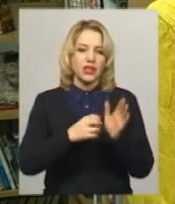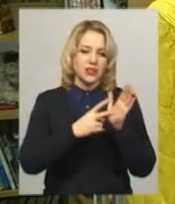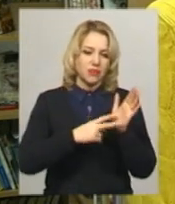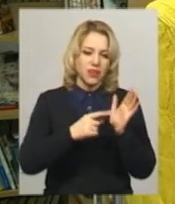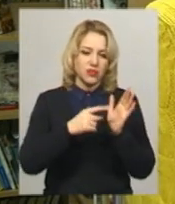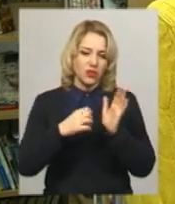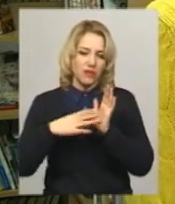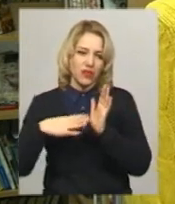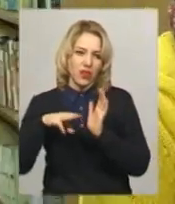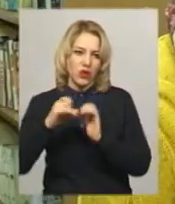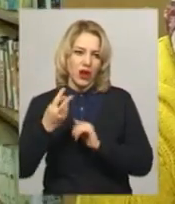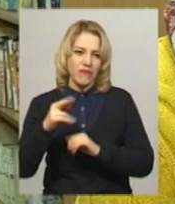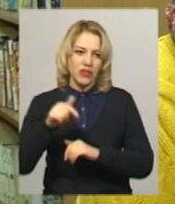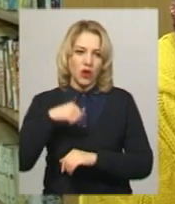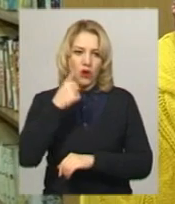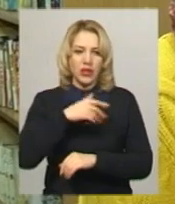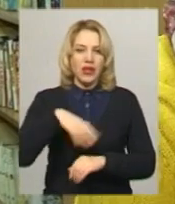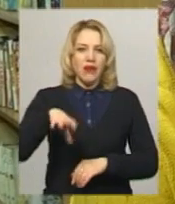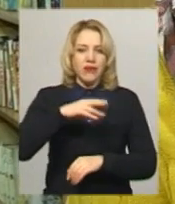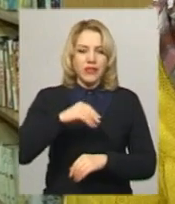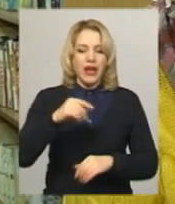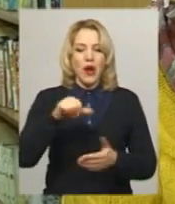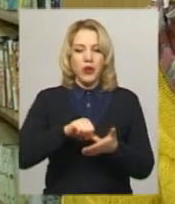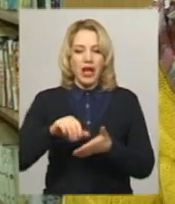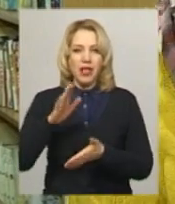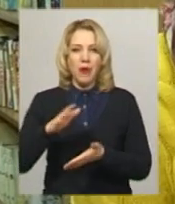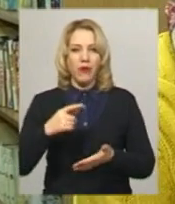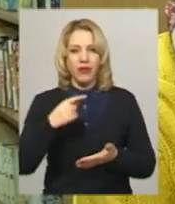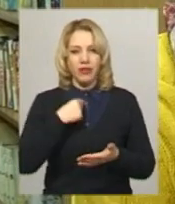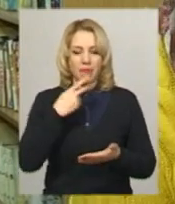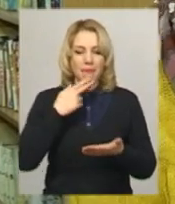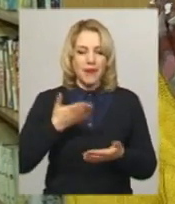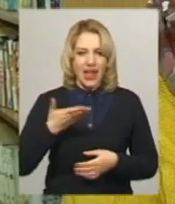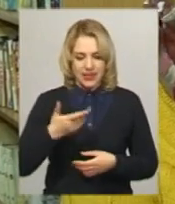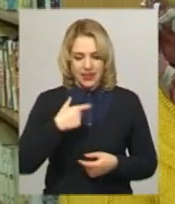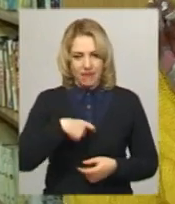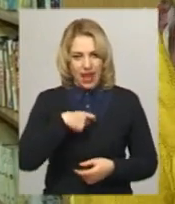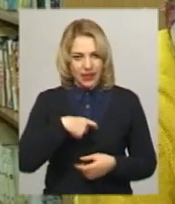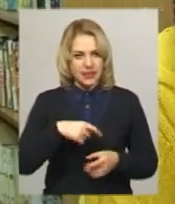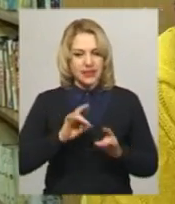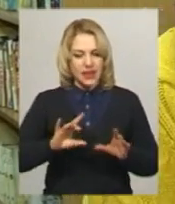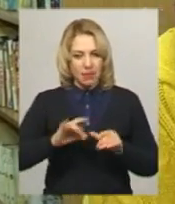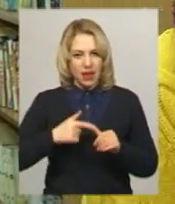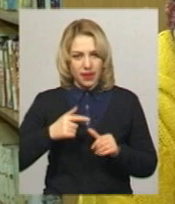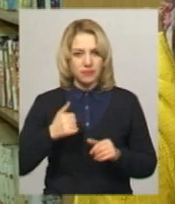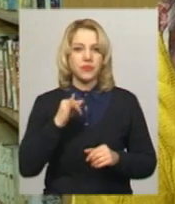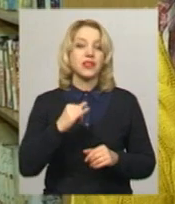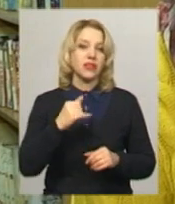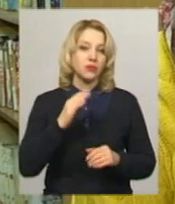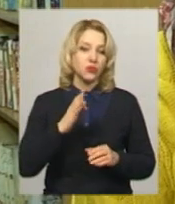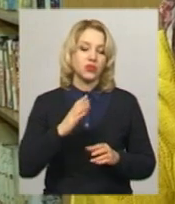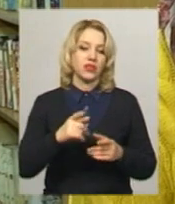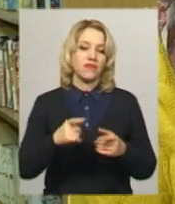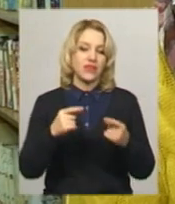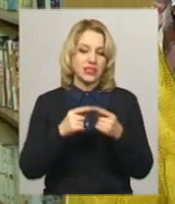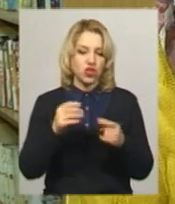травня цього року. Всі учасники будуть представляти себе на цьому конкурсі, і за умовами конкурсу є визначені